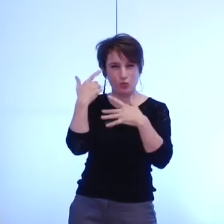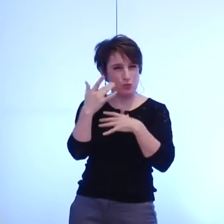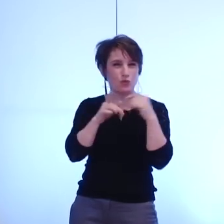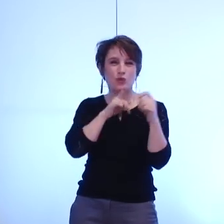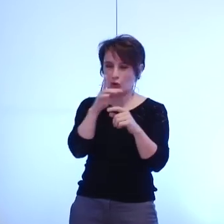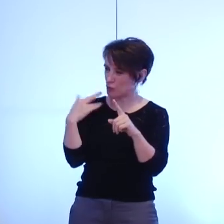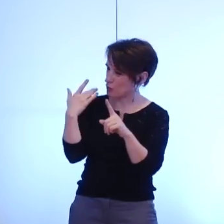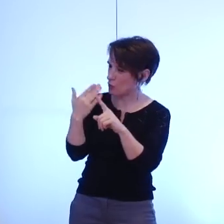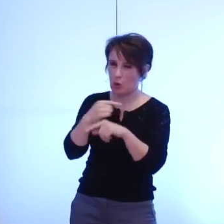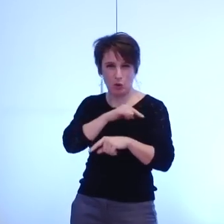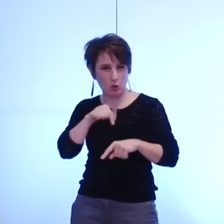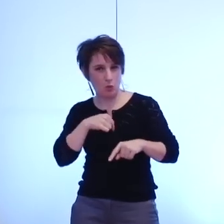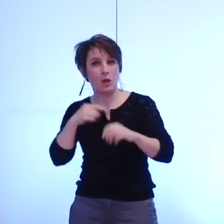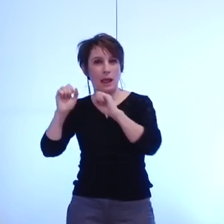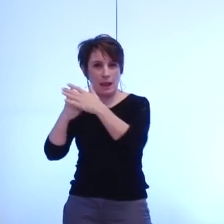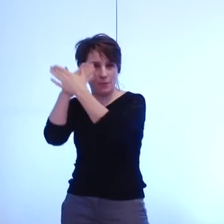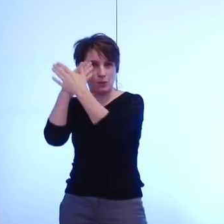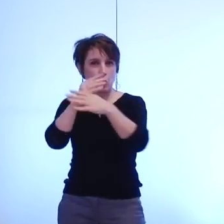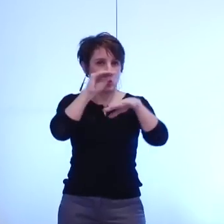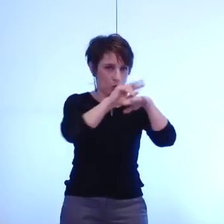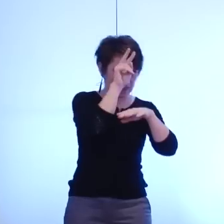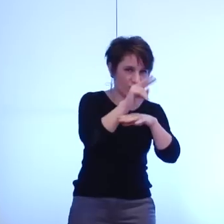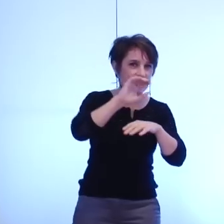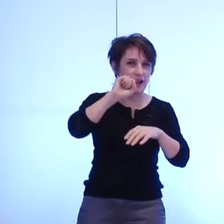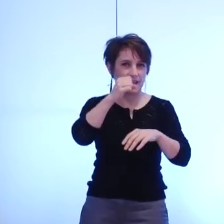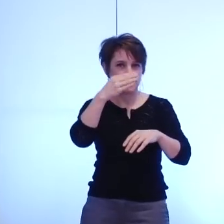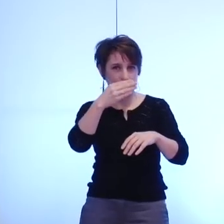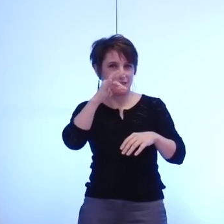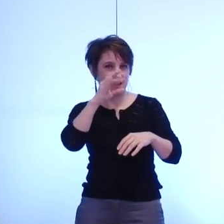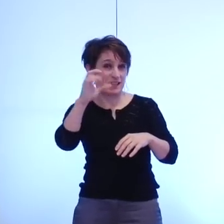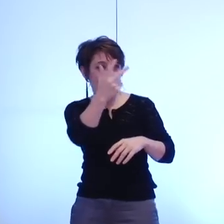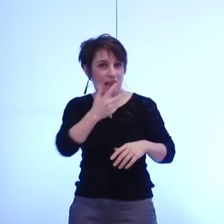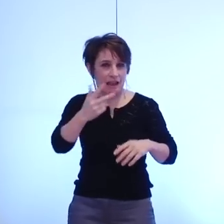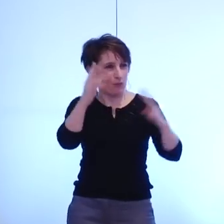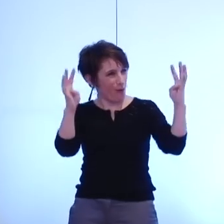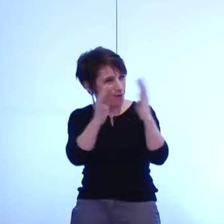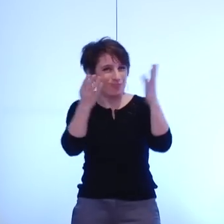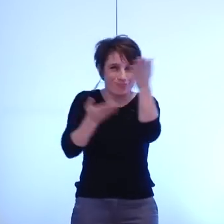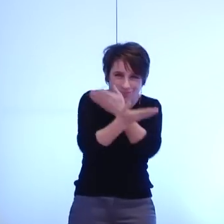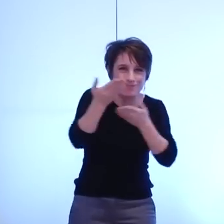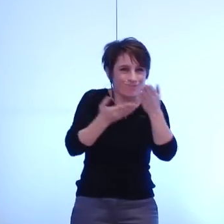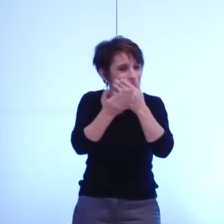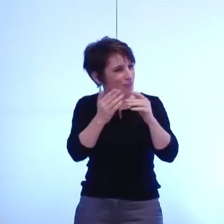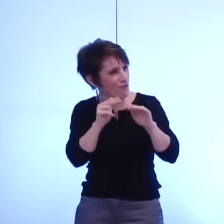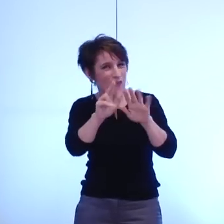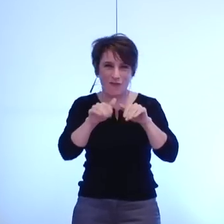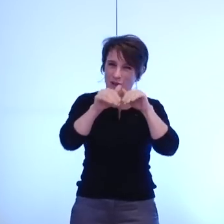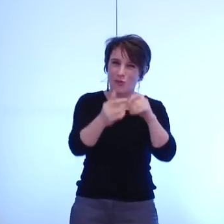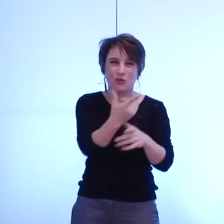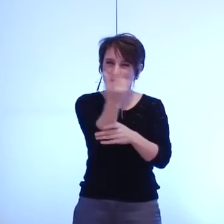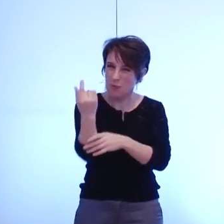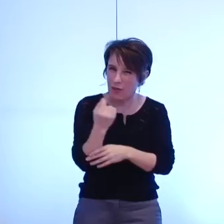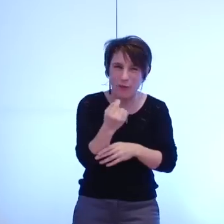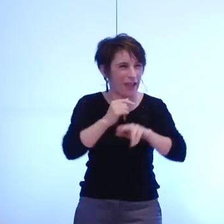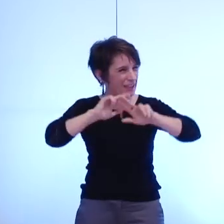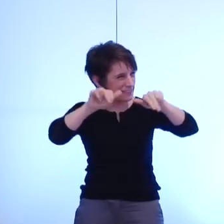le conseil général la métro et le syndicat mixte des transports en commun nous étions en discussion pour renouveler le partenariat entre nos